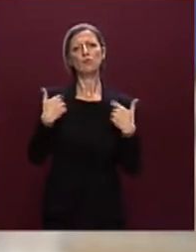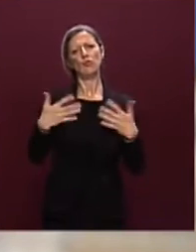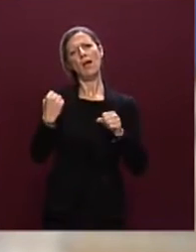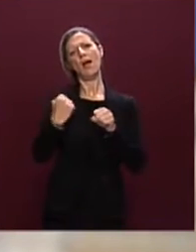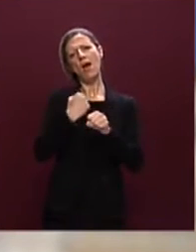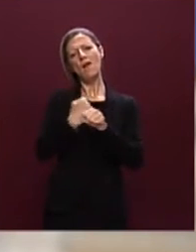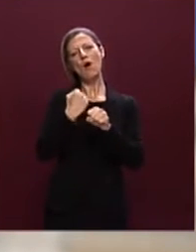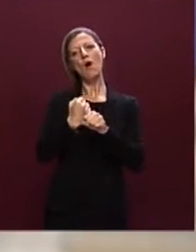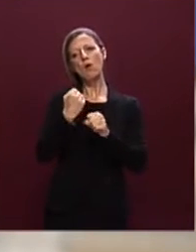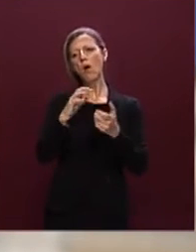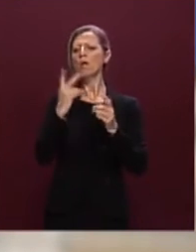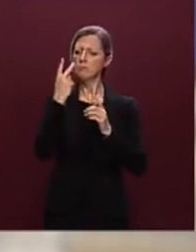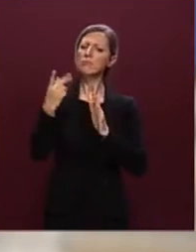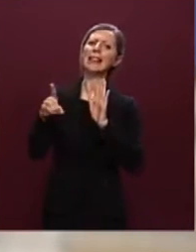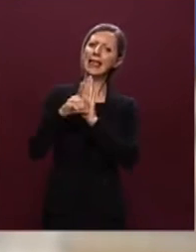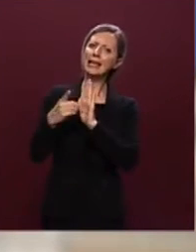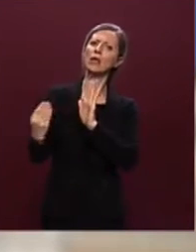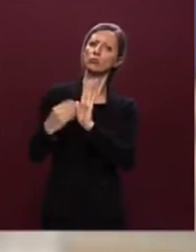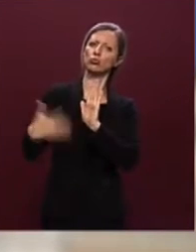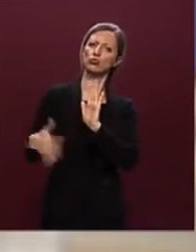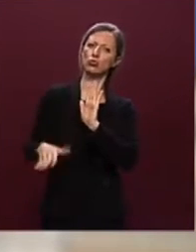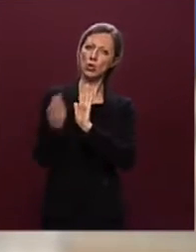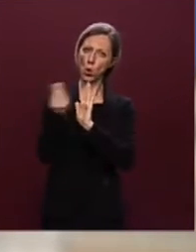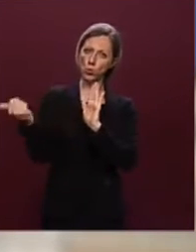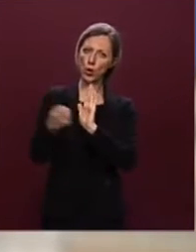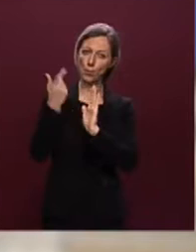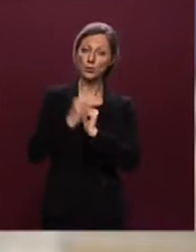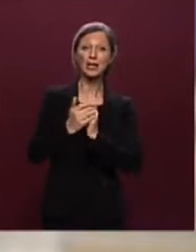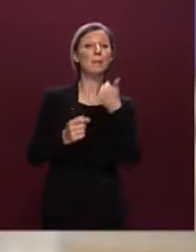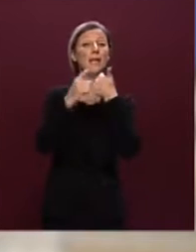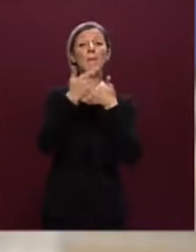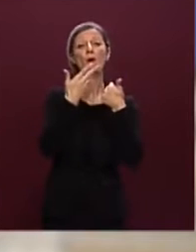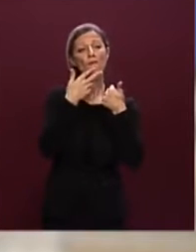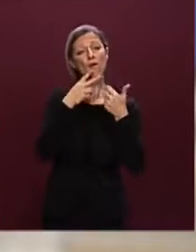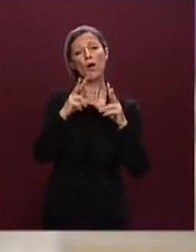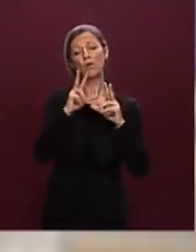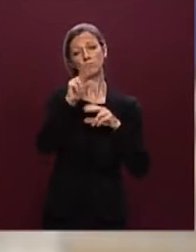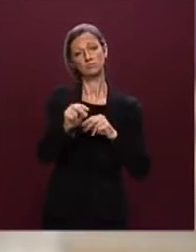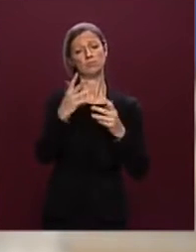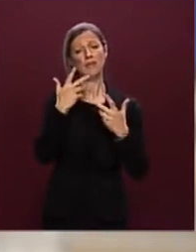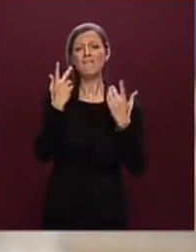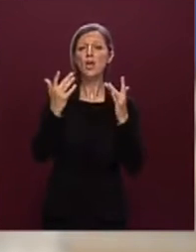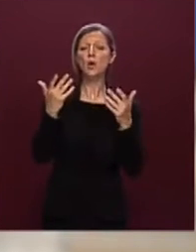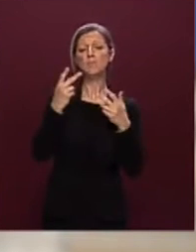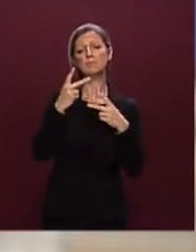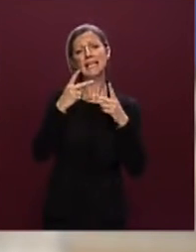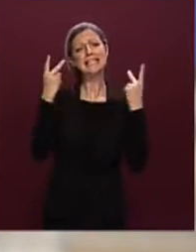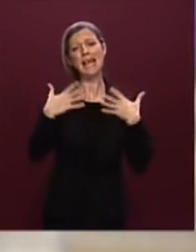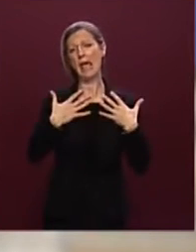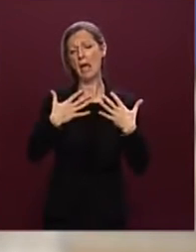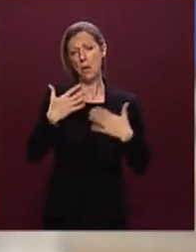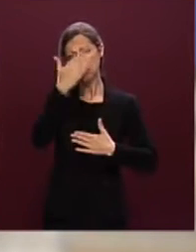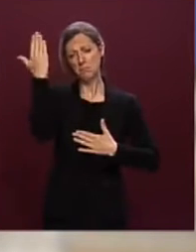dicevo, nel decreto alcune risposte importanti. La prima, lo voglio sottolineare, credetemi, ma molto serenamente, come dato oggettivo,